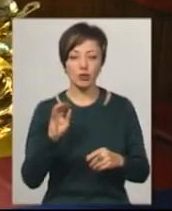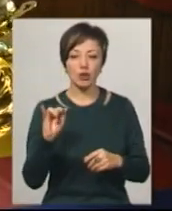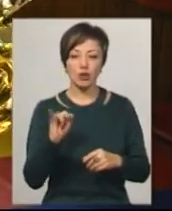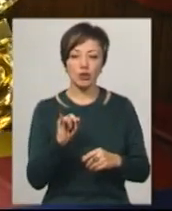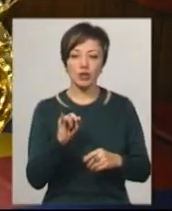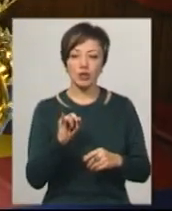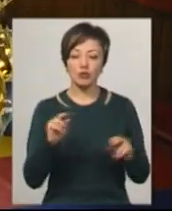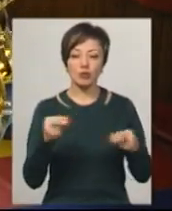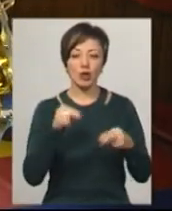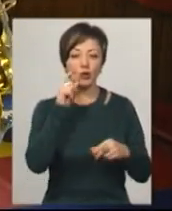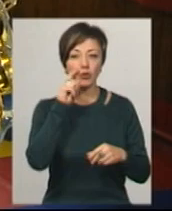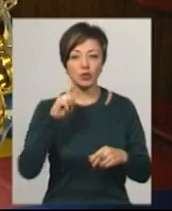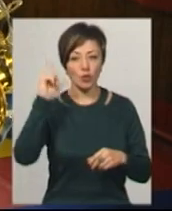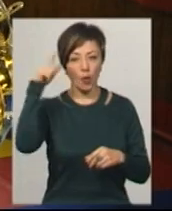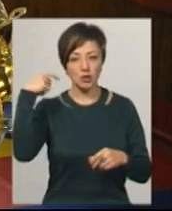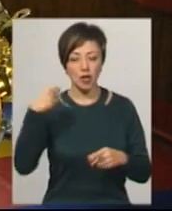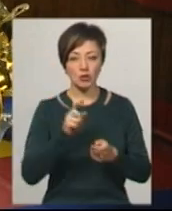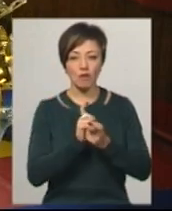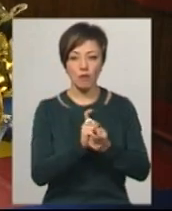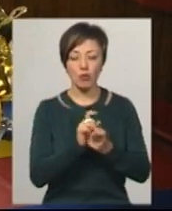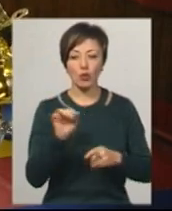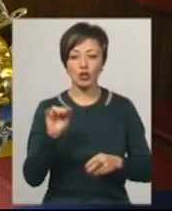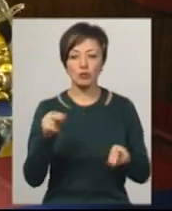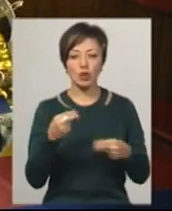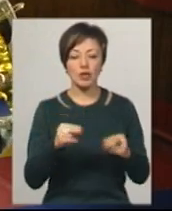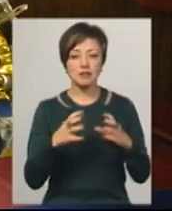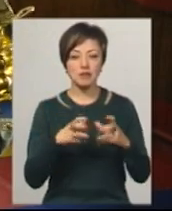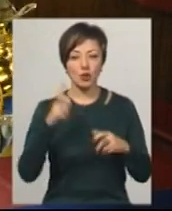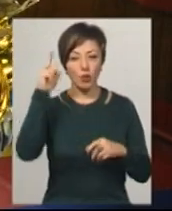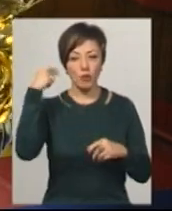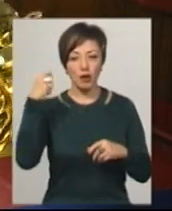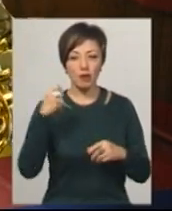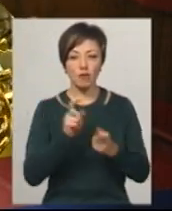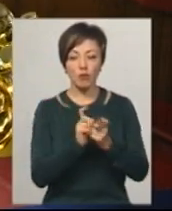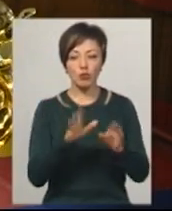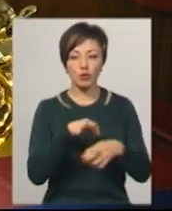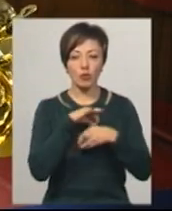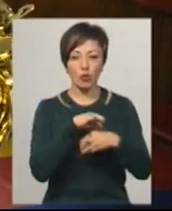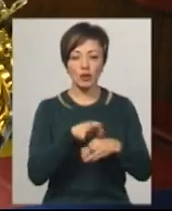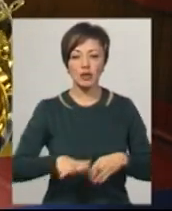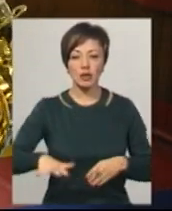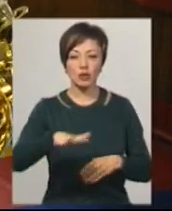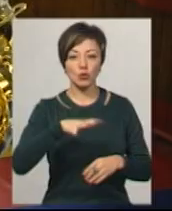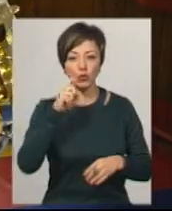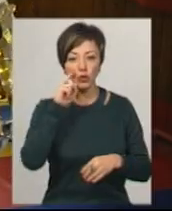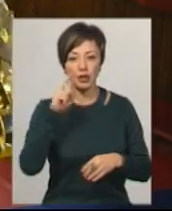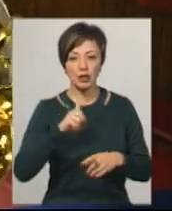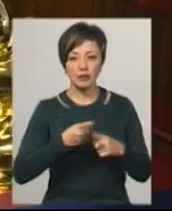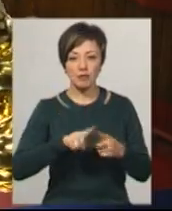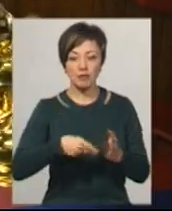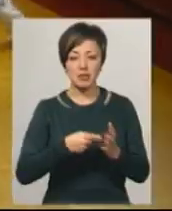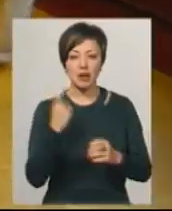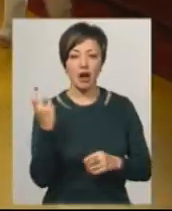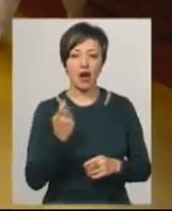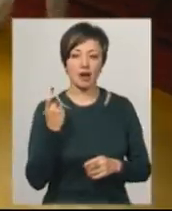чемпіонати України з козацького двобою і чемпіонат світу з козацького двобою, який буде проходити на території України – це місто